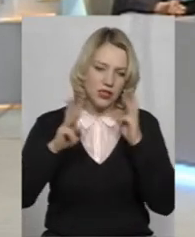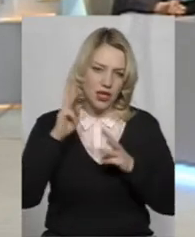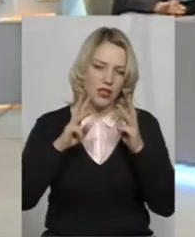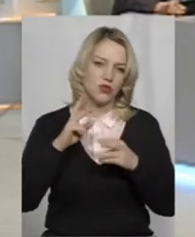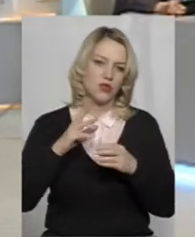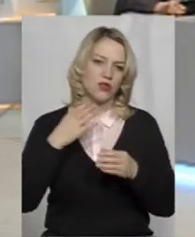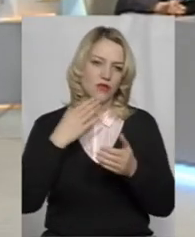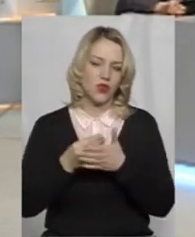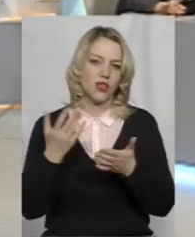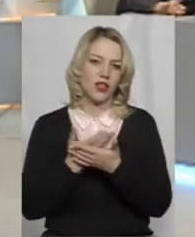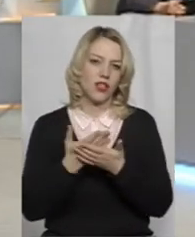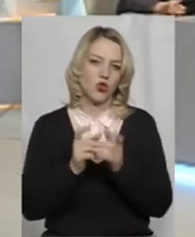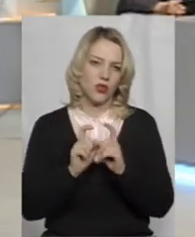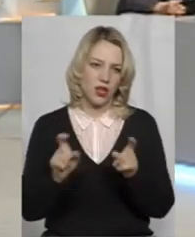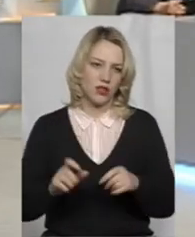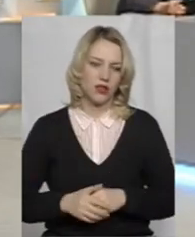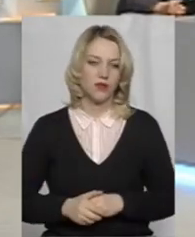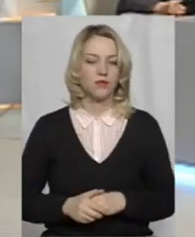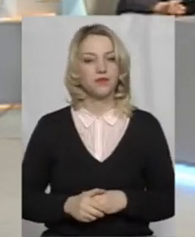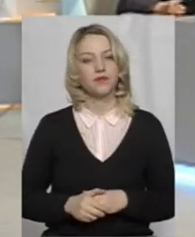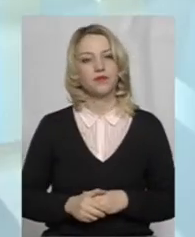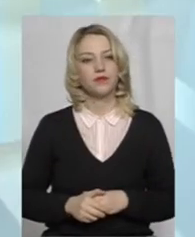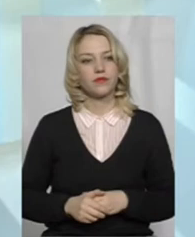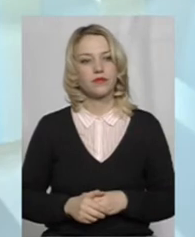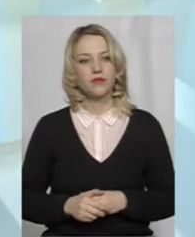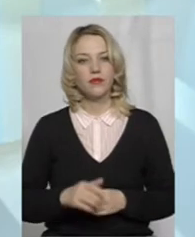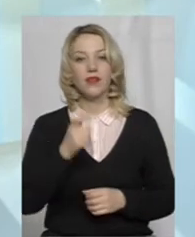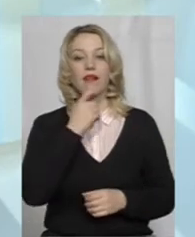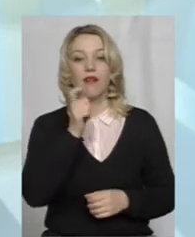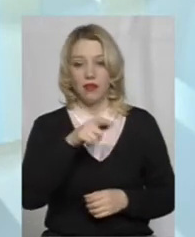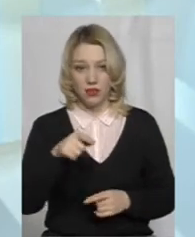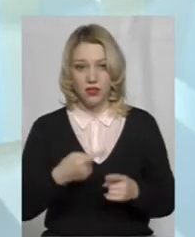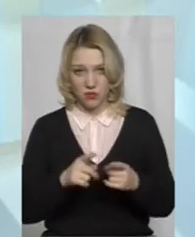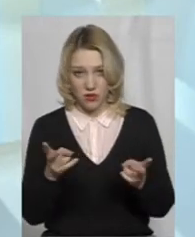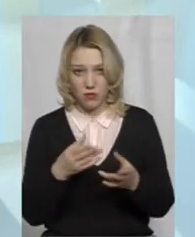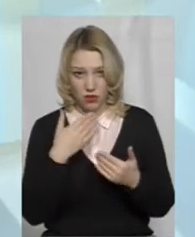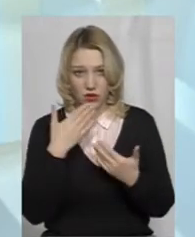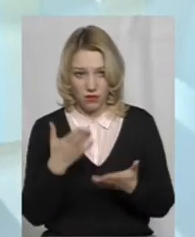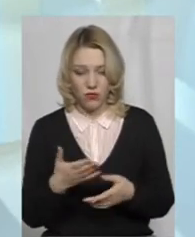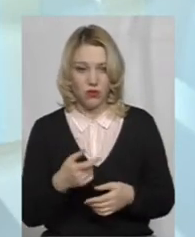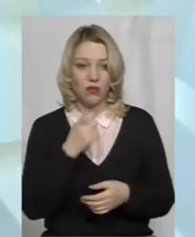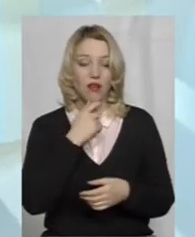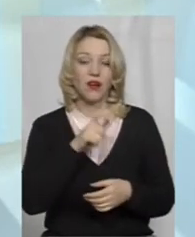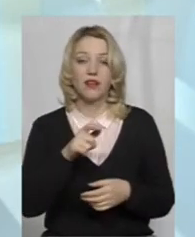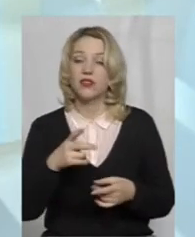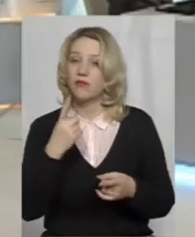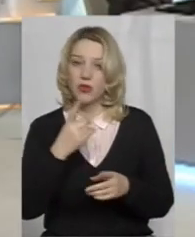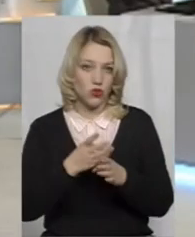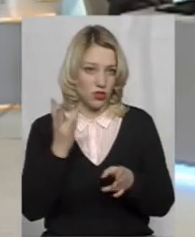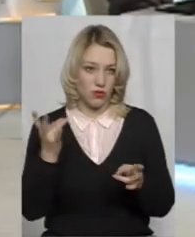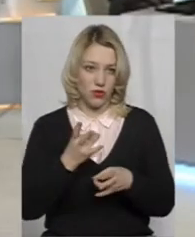убітих кінотеатрів. Глядачам це потрібно. Що? Глядачам це потрібно. Глядачам в першу чергу. Вони